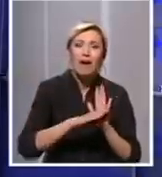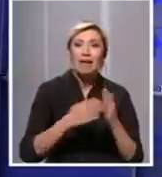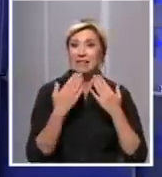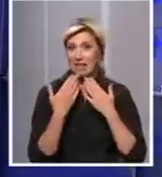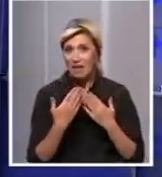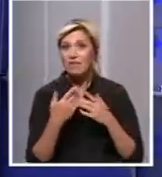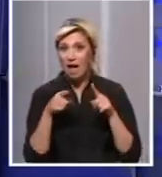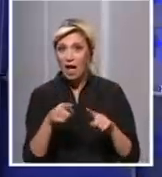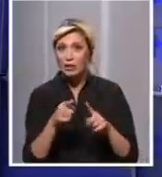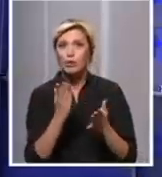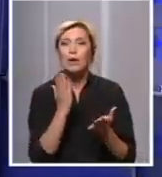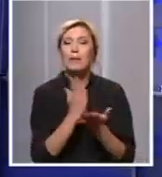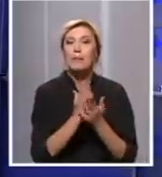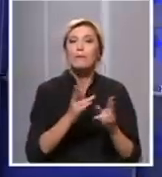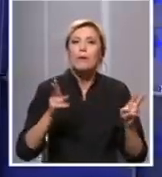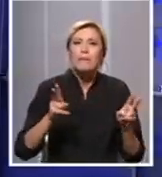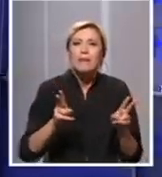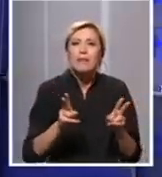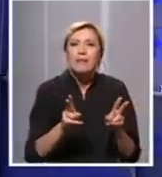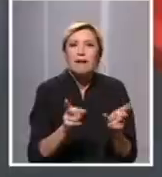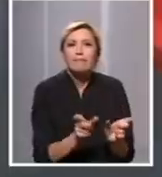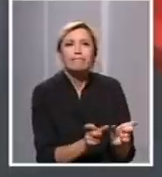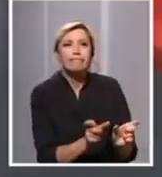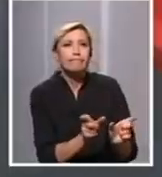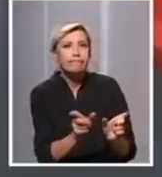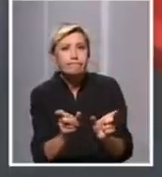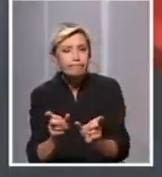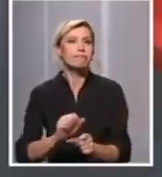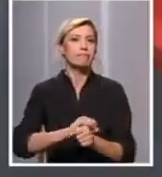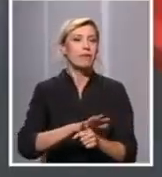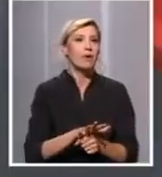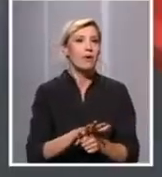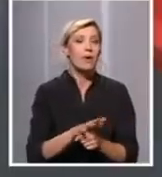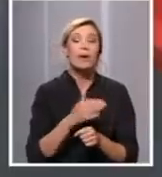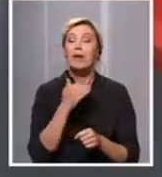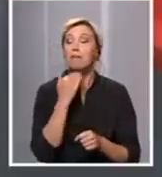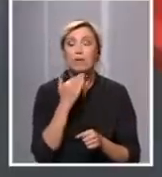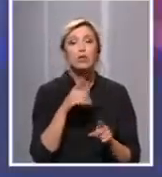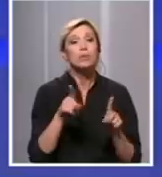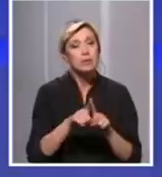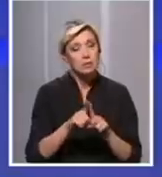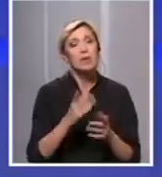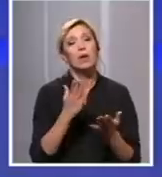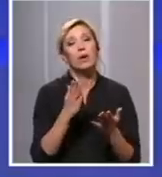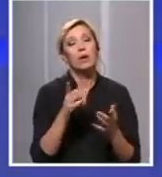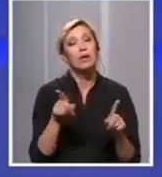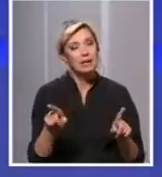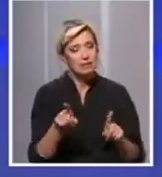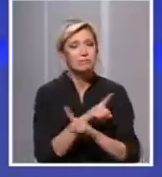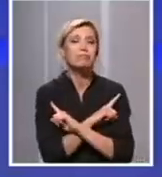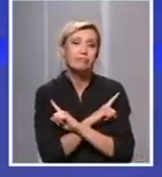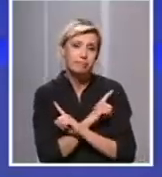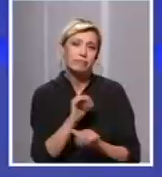da održimo epidemiju pod kontrolom, iako smo imali i tada ljudskih života, da